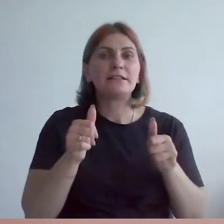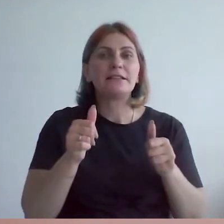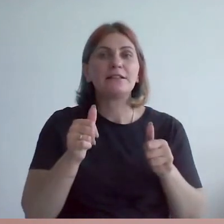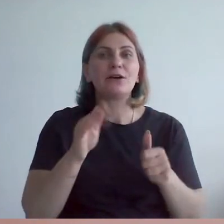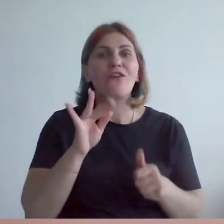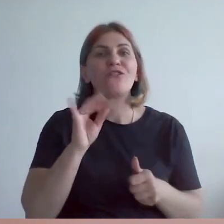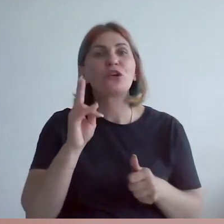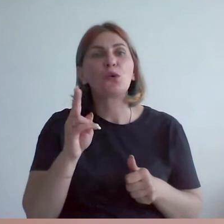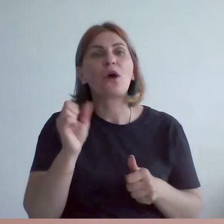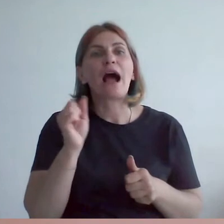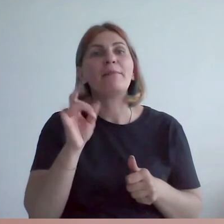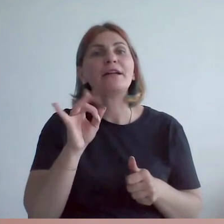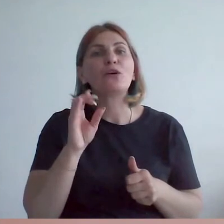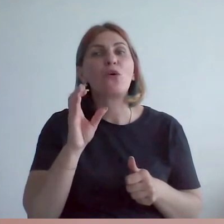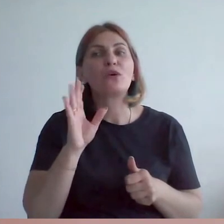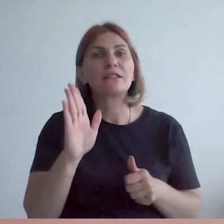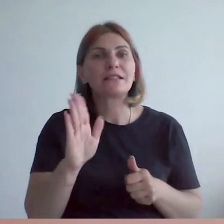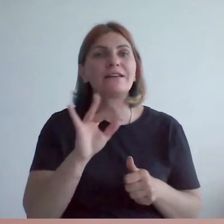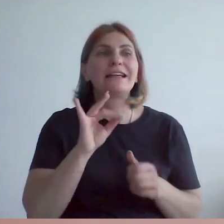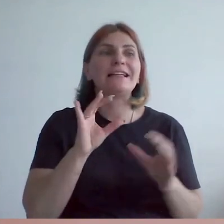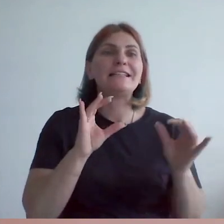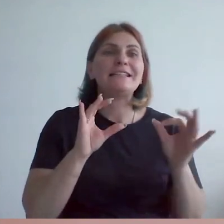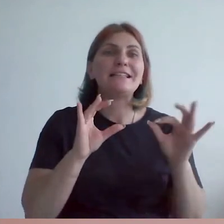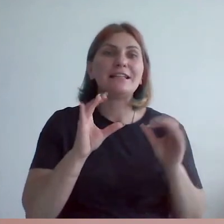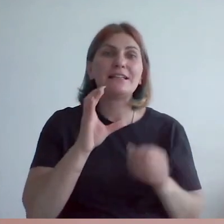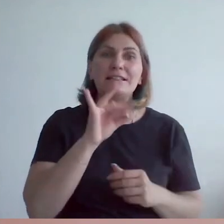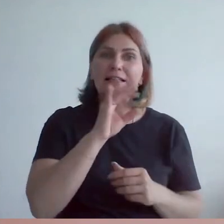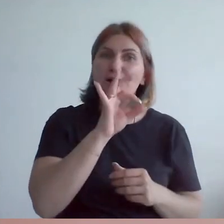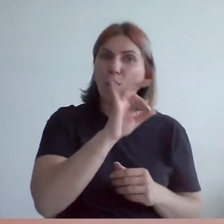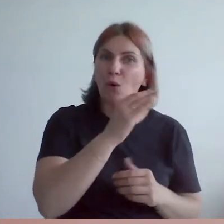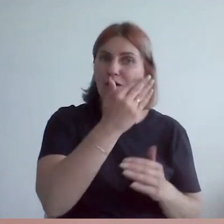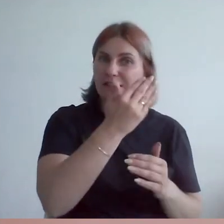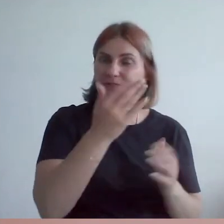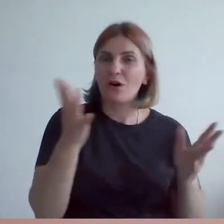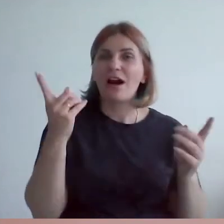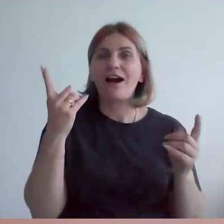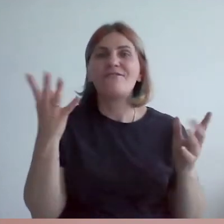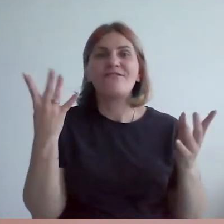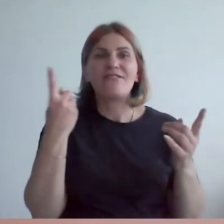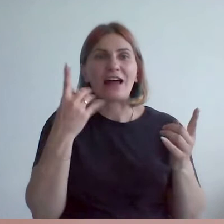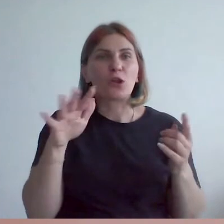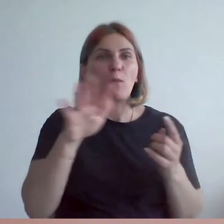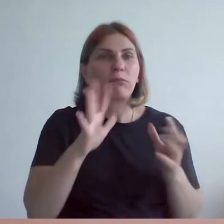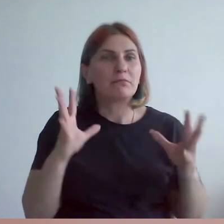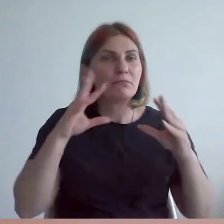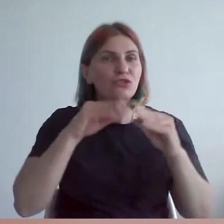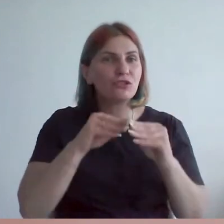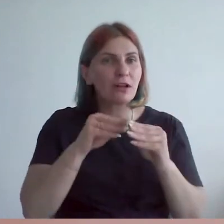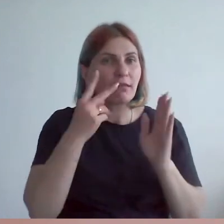Абрикосова, непримиримого соперника Сио, сейчас выставляются в этом пространстве. Что